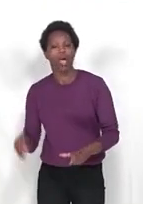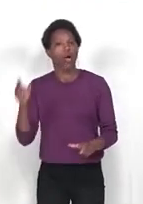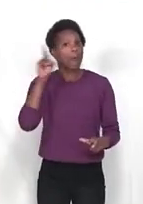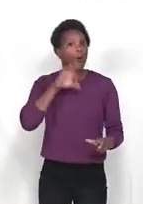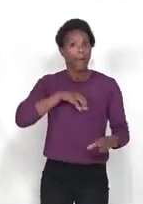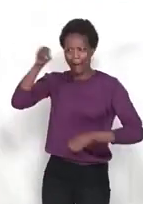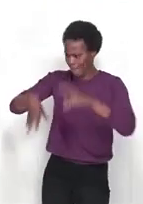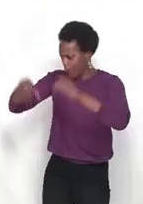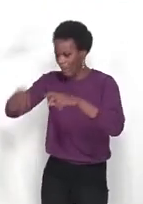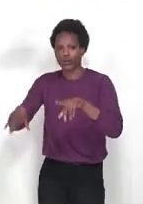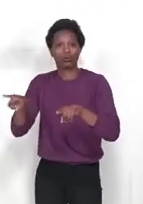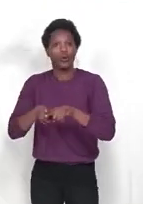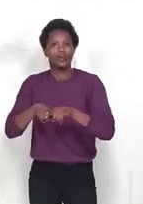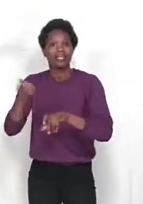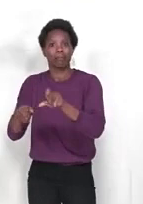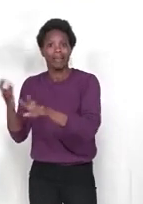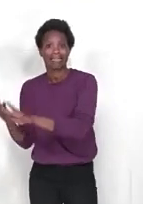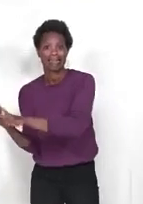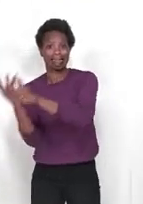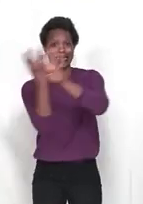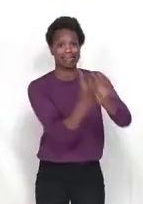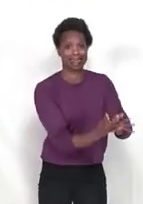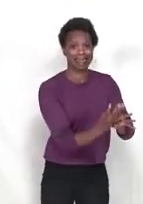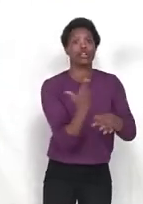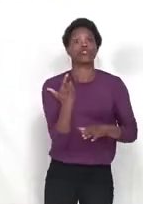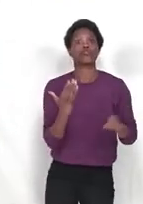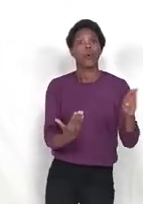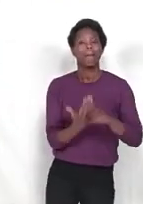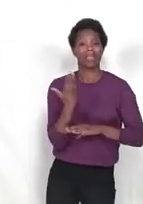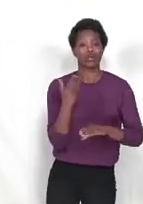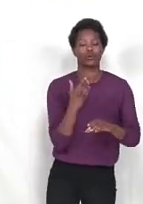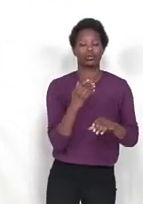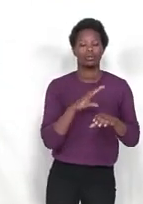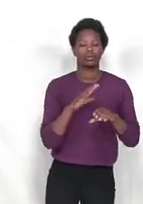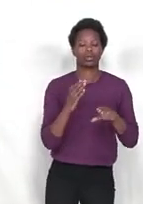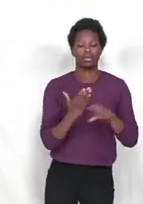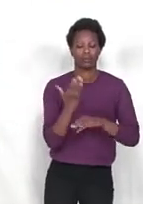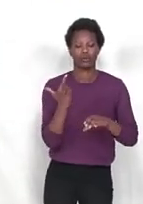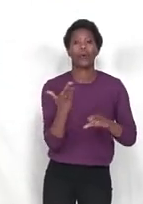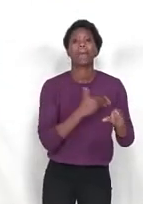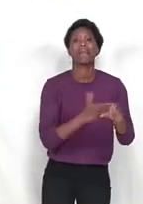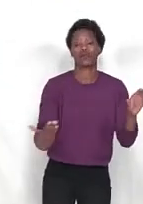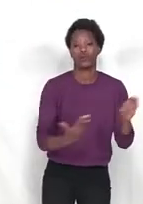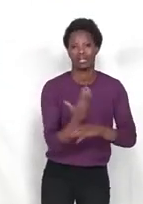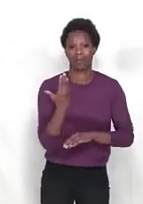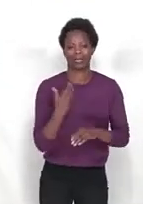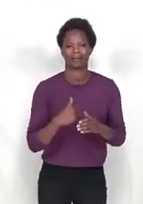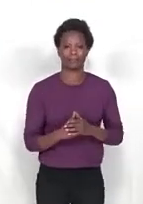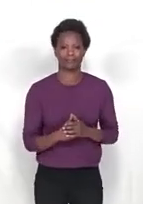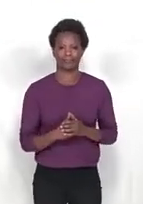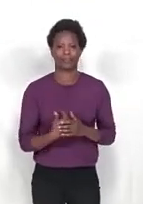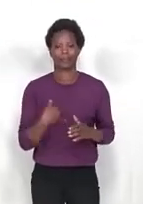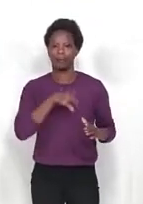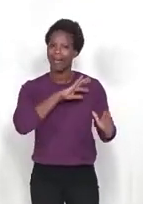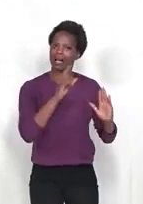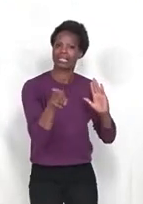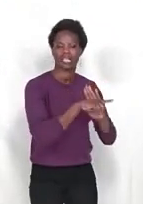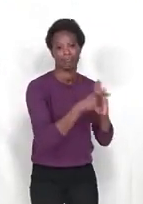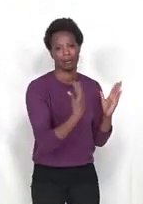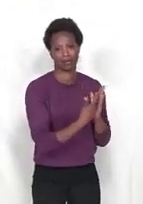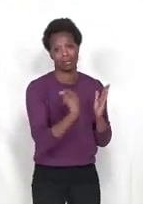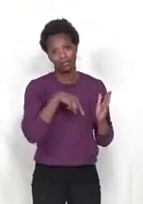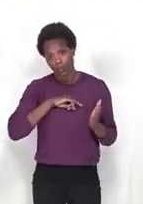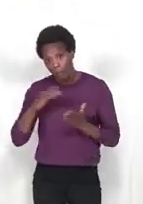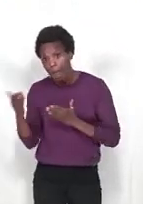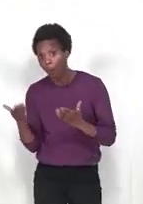de déplacés aujourd'hui au sein d'un territoire de 365 km². Par cette délibération, nous vous proposons de